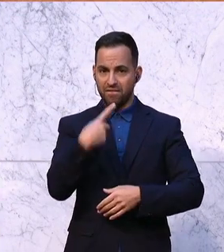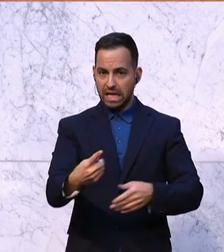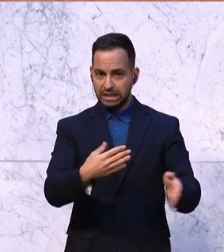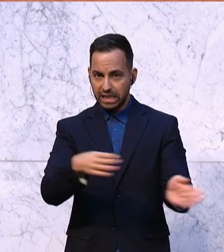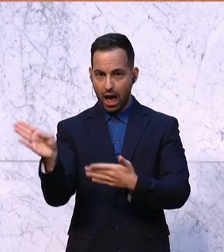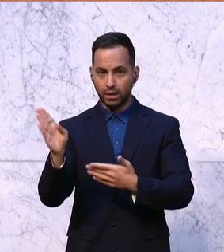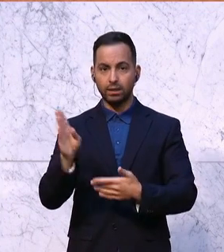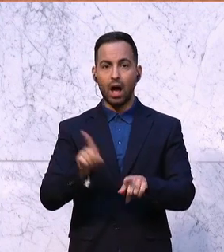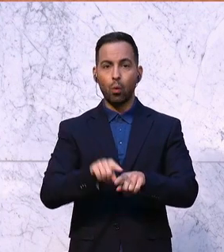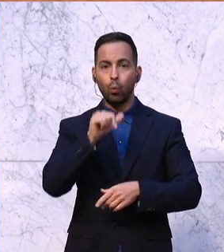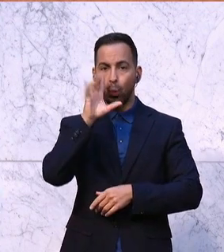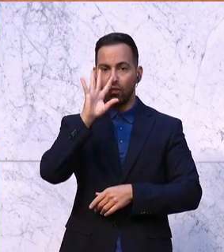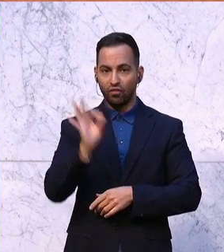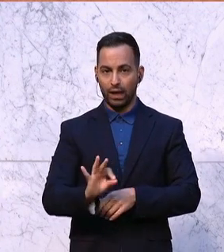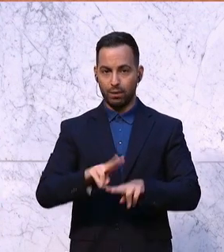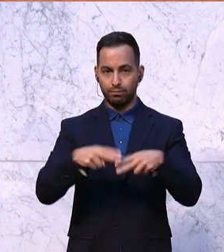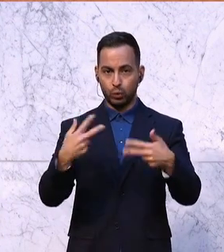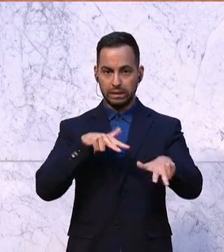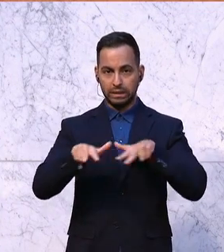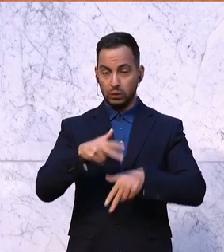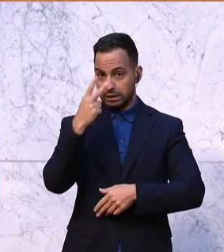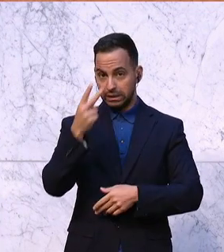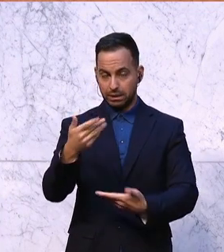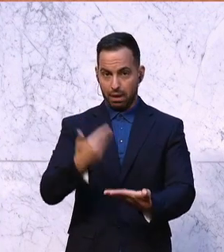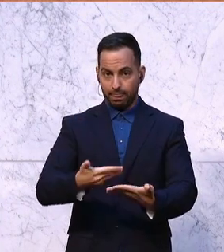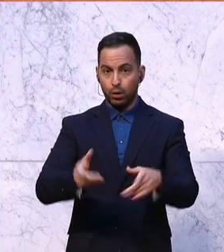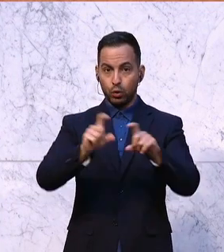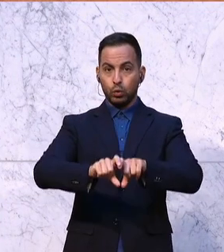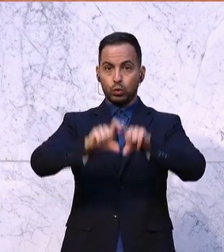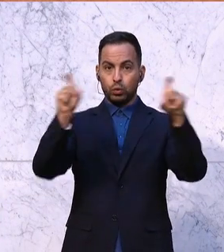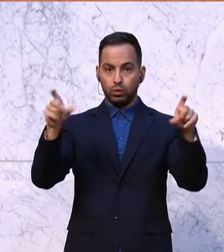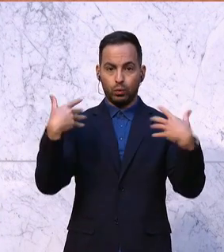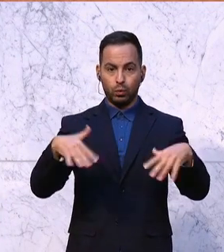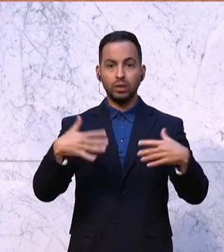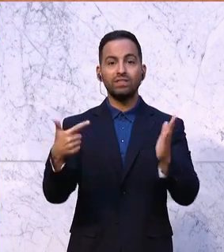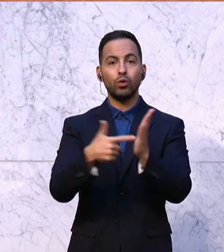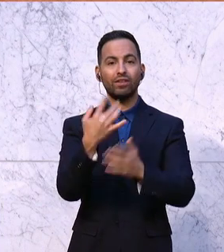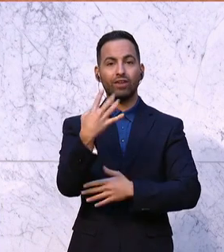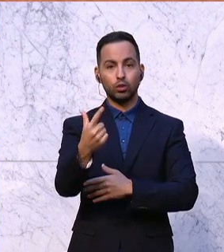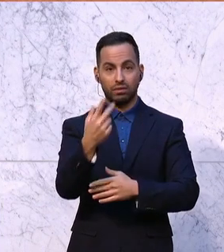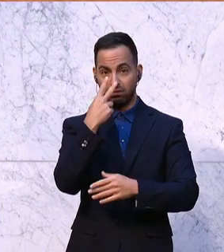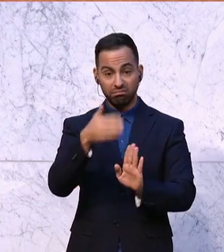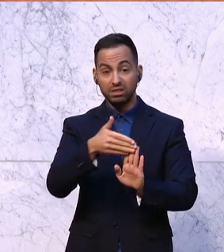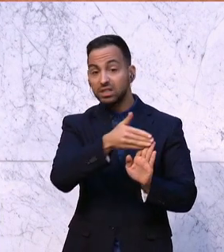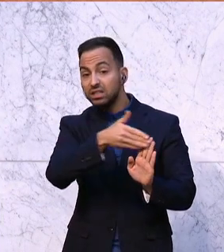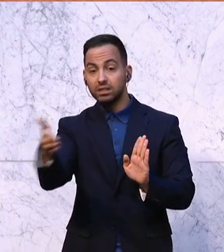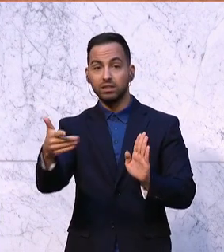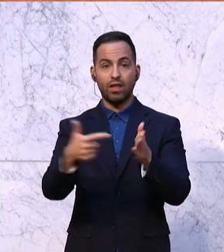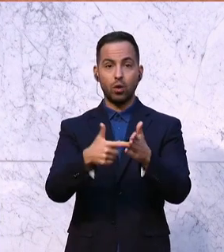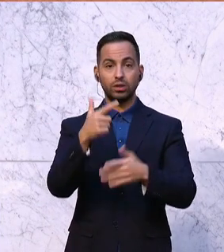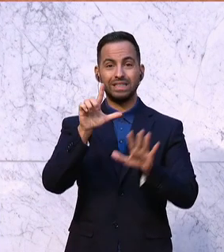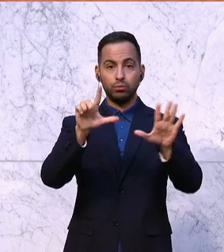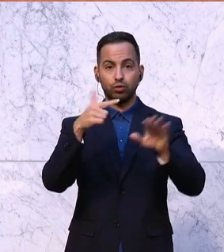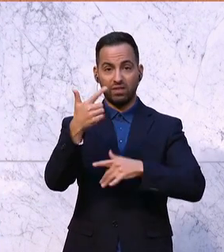Unfähigkeit dieser Bundesregierung beweist die Schuldenquote für 2024 bis 2027.